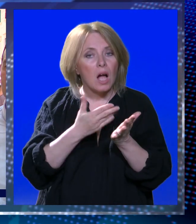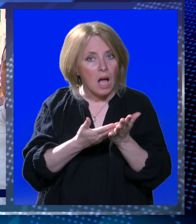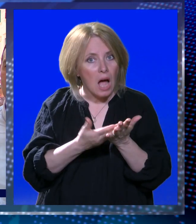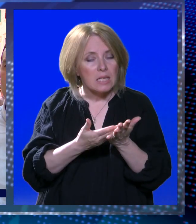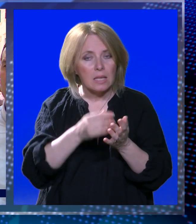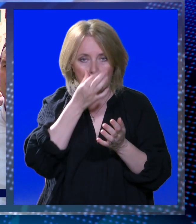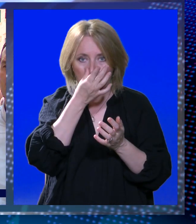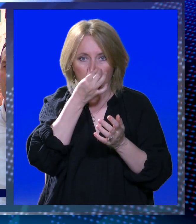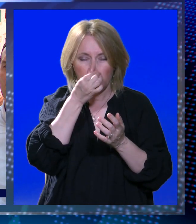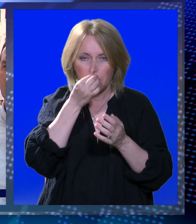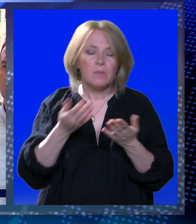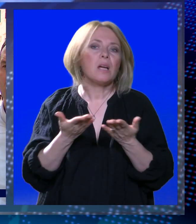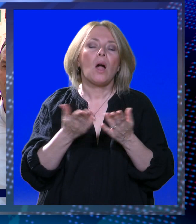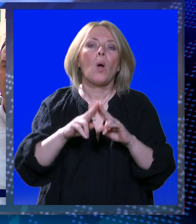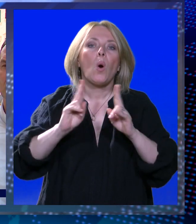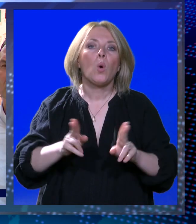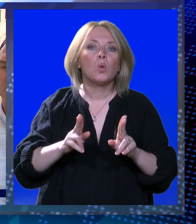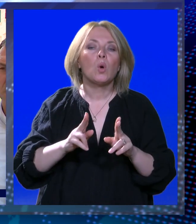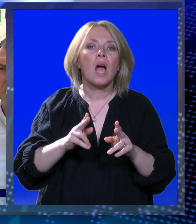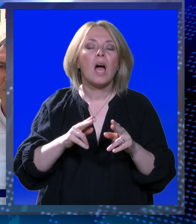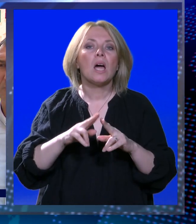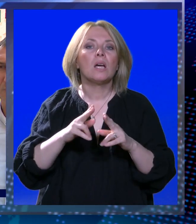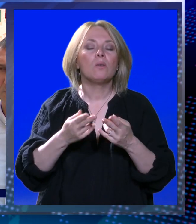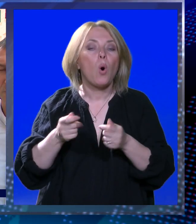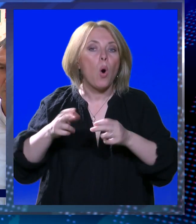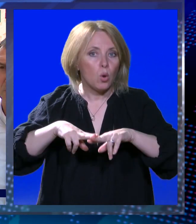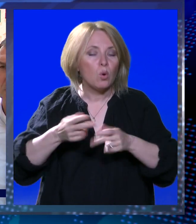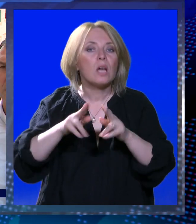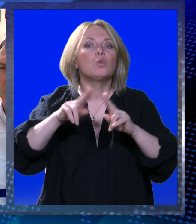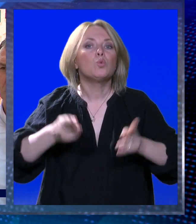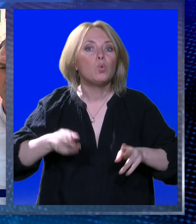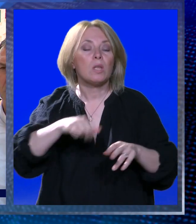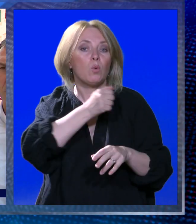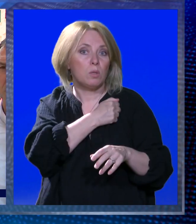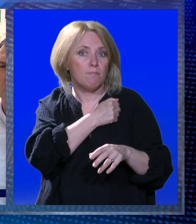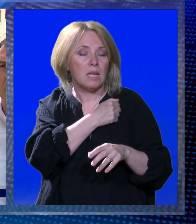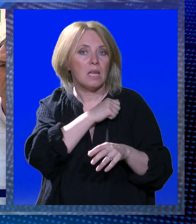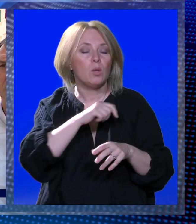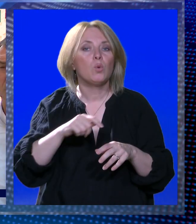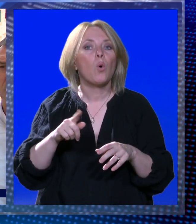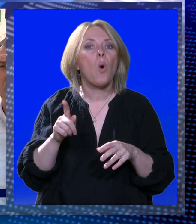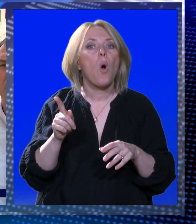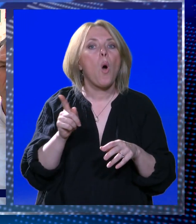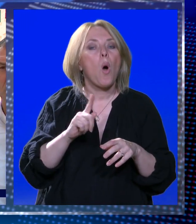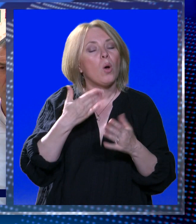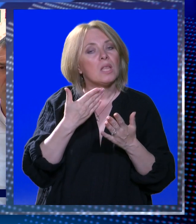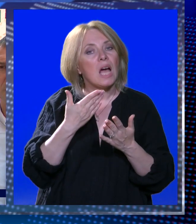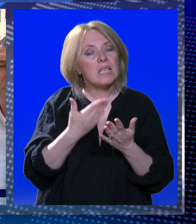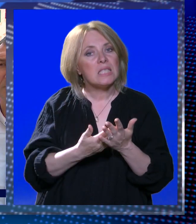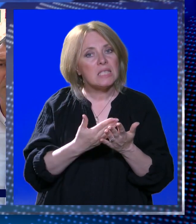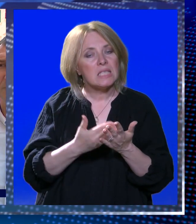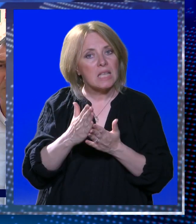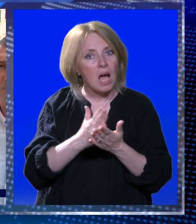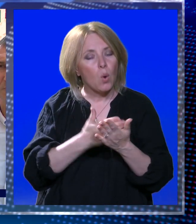je dozvore za ovaj projekt prozglasio nezakonitima, bila utemeljena, neovisno donesena i na zakon utemeljena.